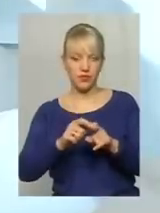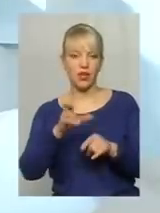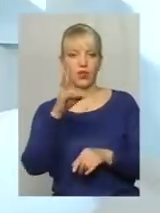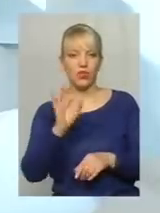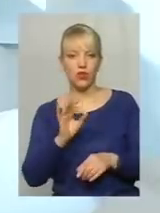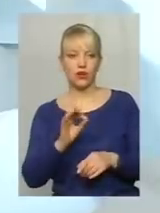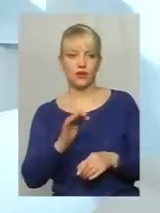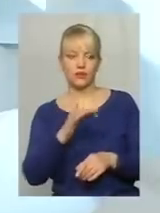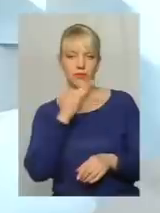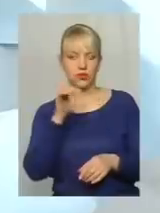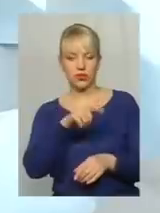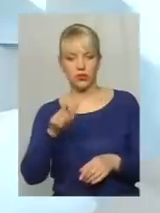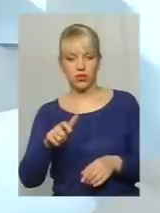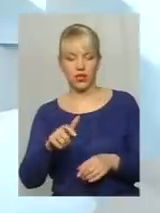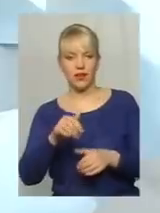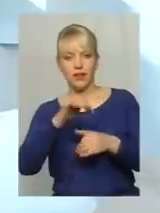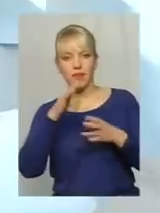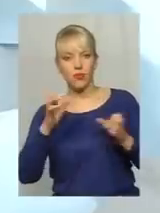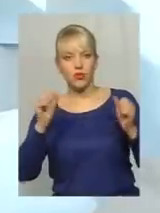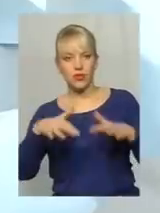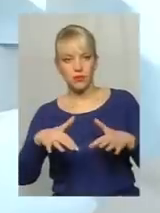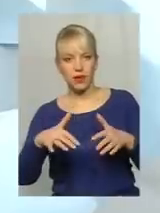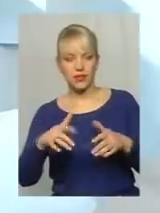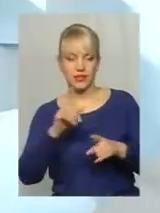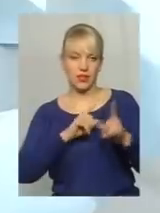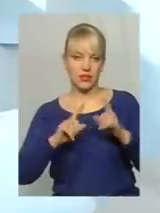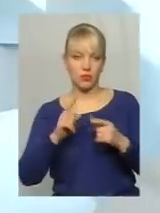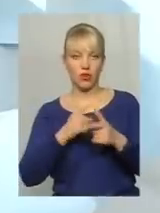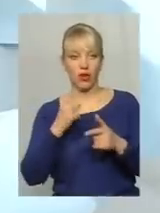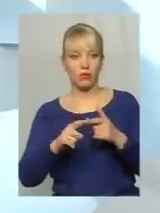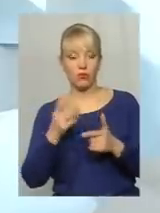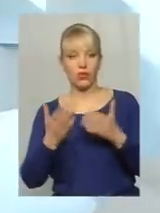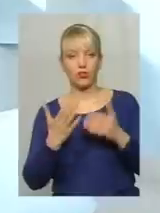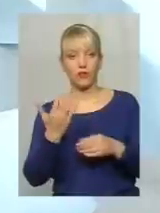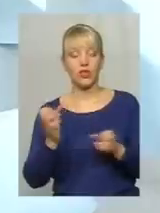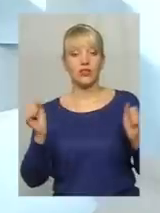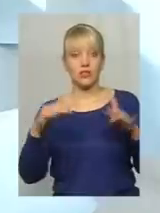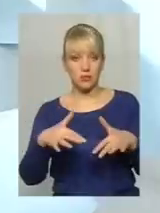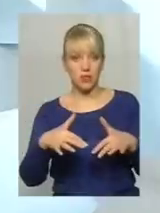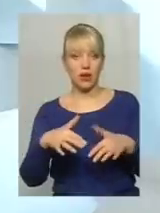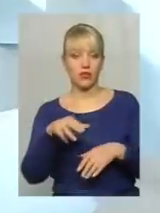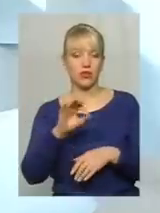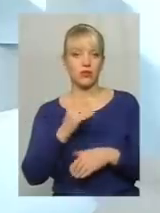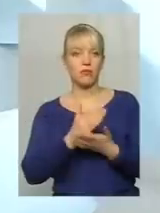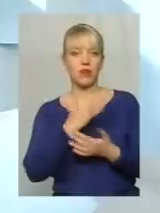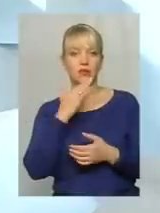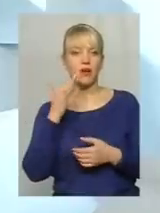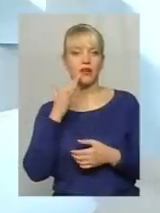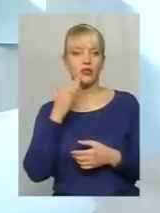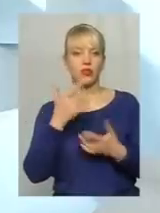мешканці або навіть не можуть, на жаль, зібратися на збори, або якщо вони збираються, то мають багато